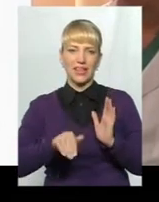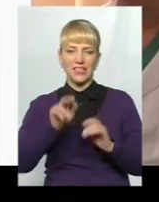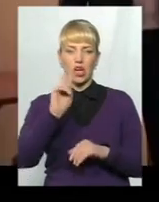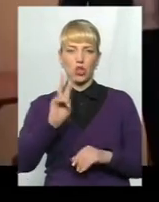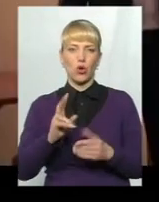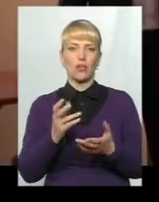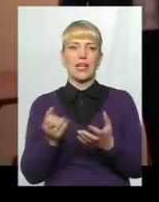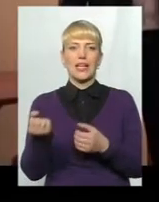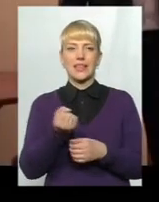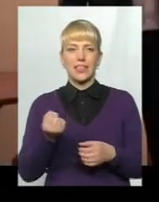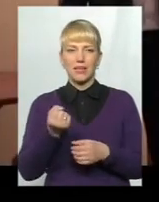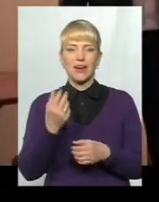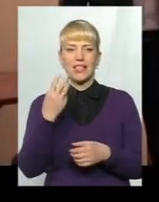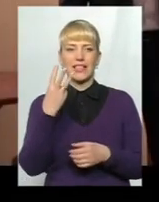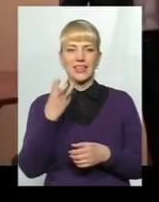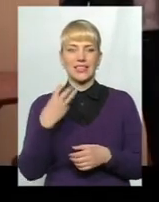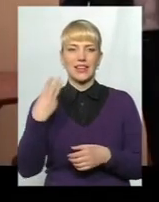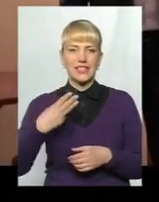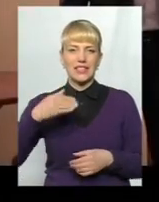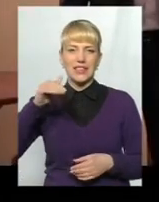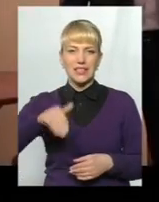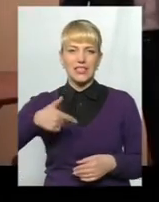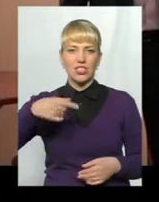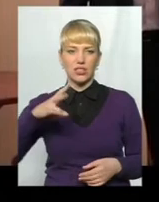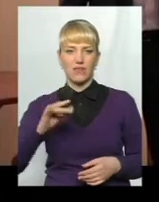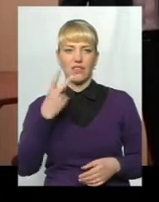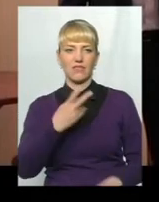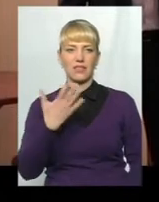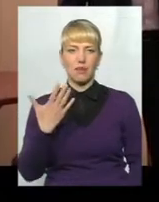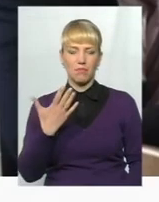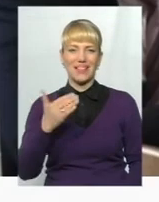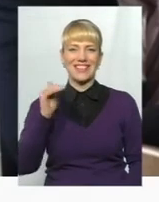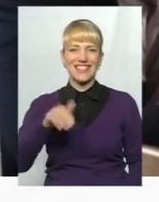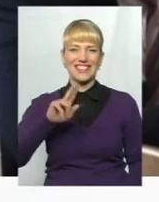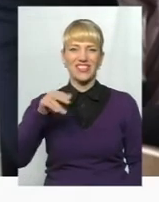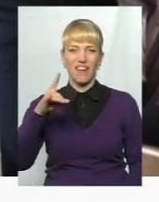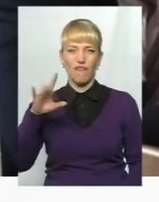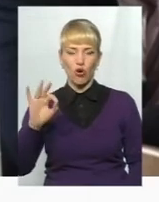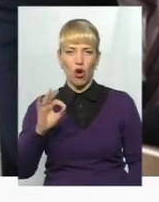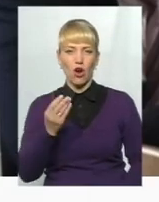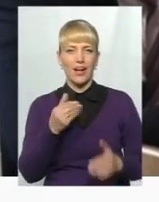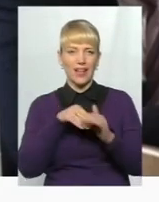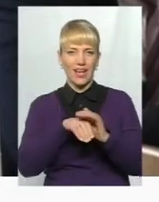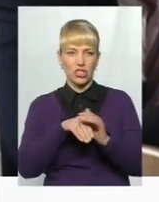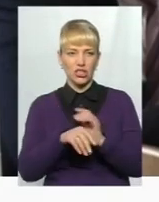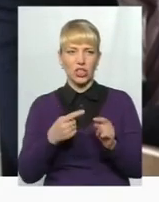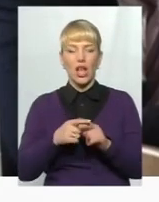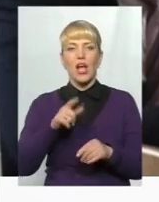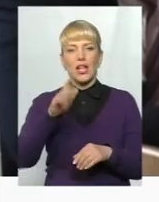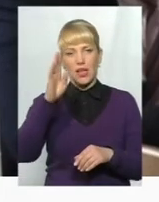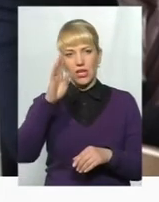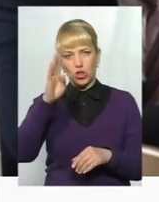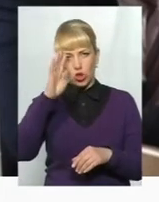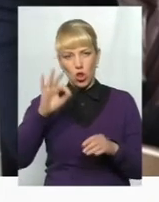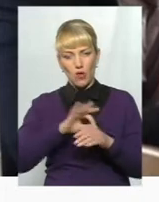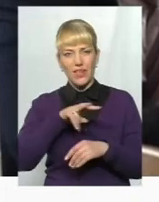тримає більше 630 тисяч гривень та 25 тисяч євро кешу. Чоловік лікарки, головний еколог області Сергій